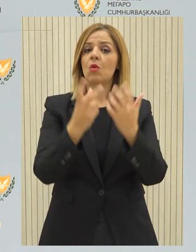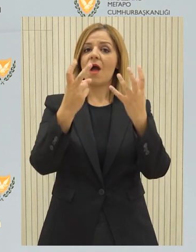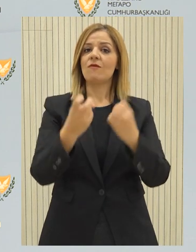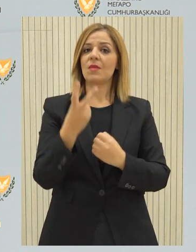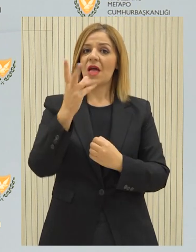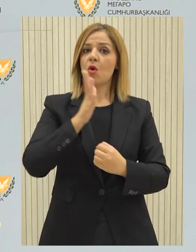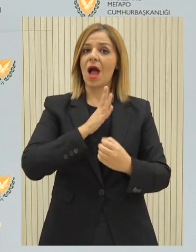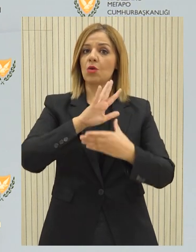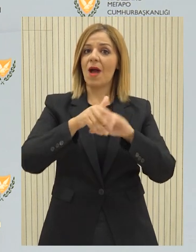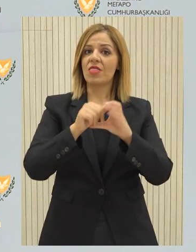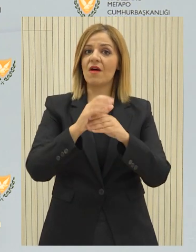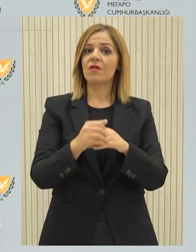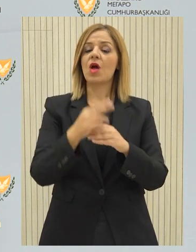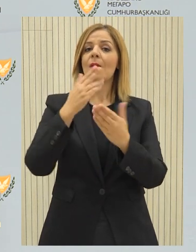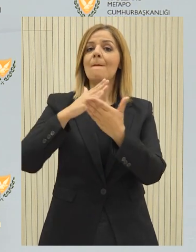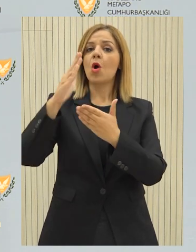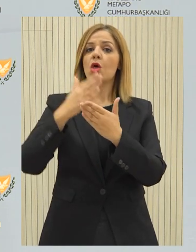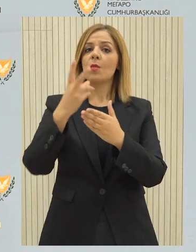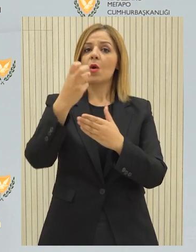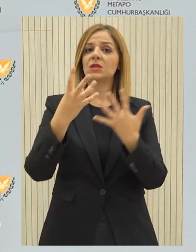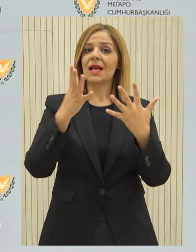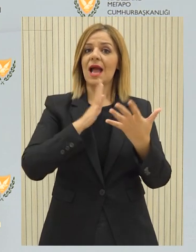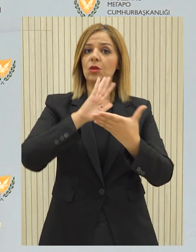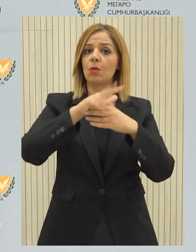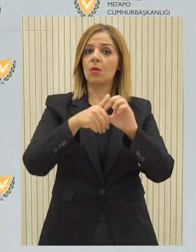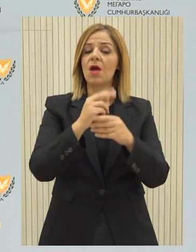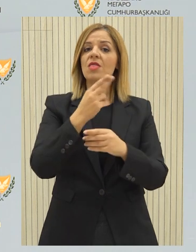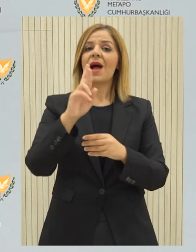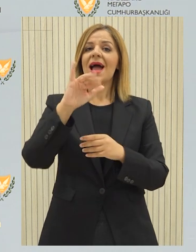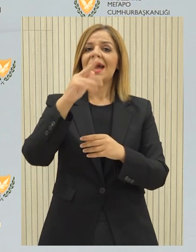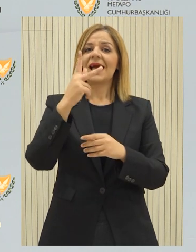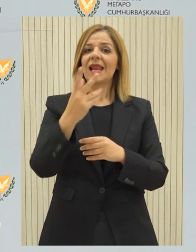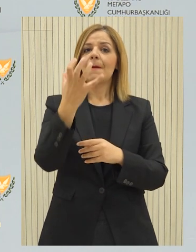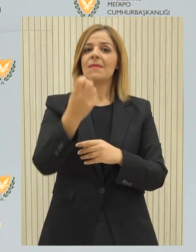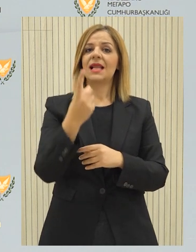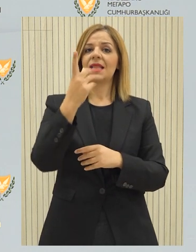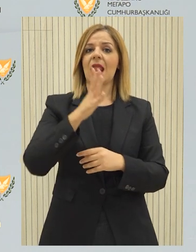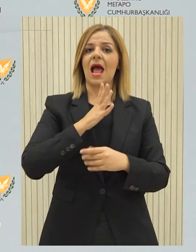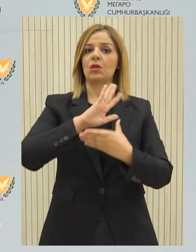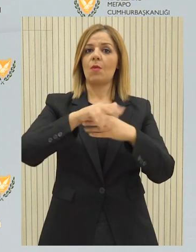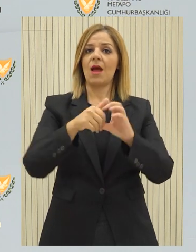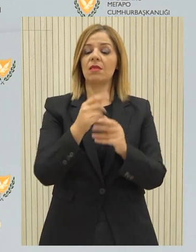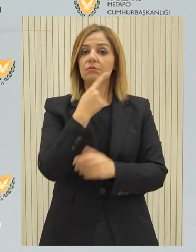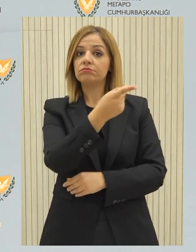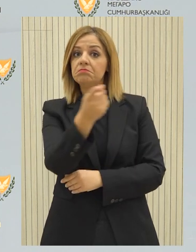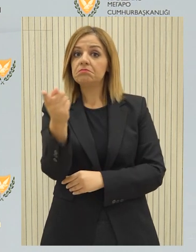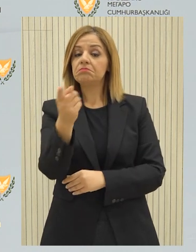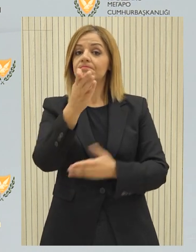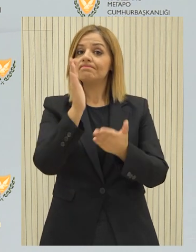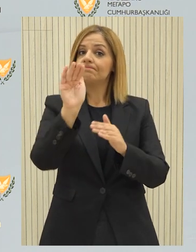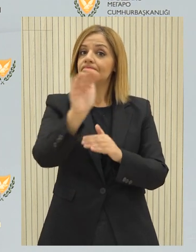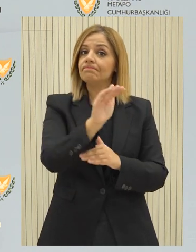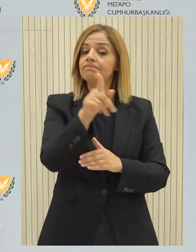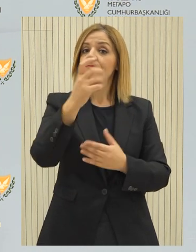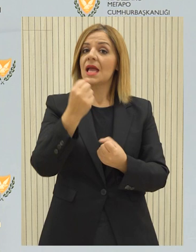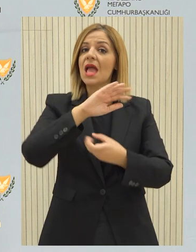για το Πολοδομικό Συμβούλιο 29 και για το Ρευδιοφωνικό Ίδρυμα Κύπρου 51. Καλούμε τους συμπολίτες και τις συμπολίτησές